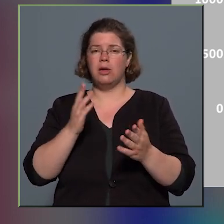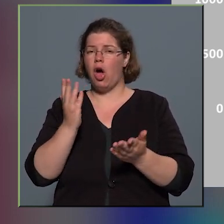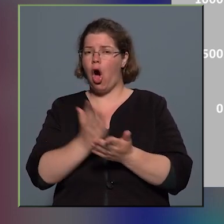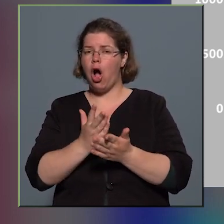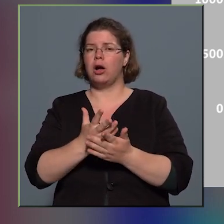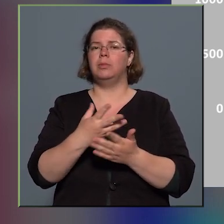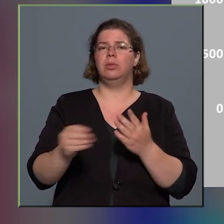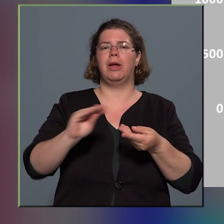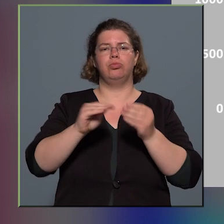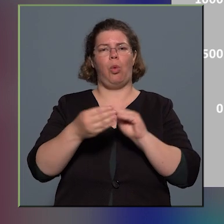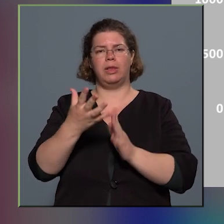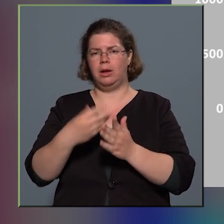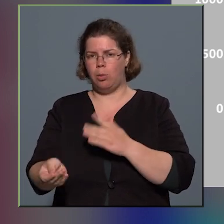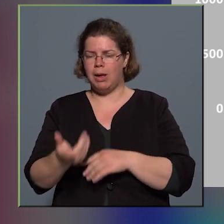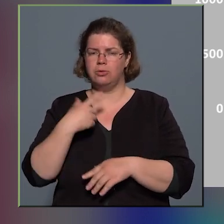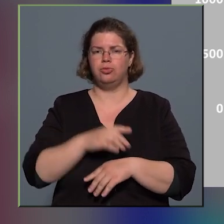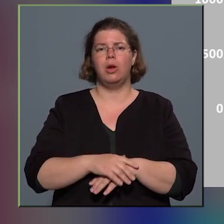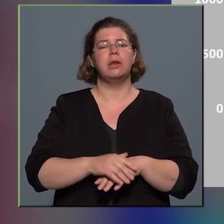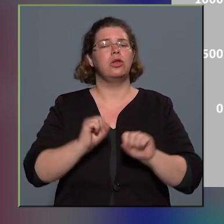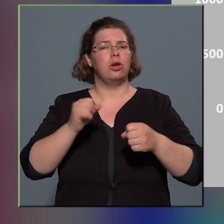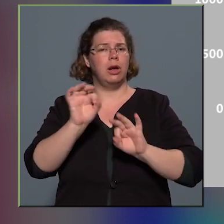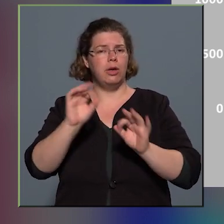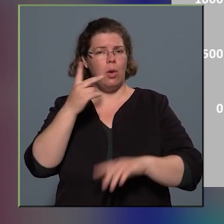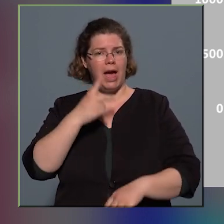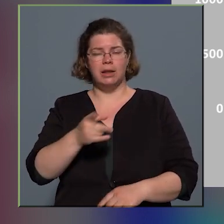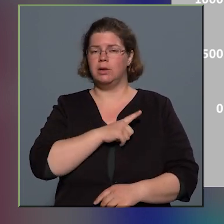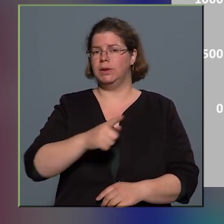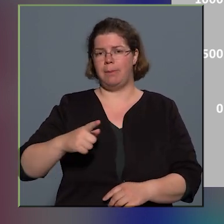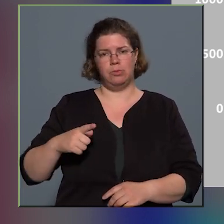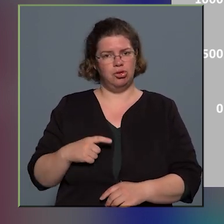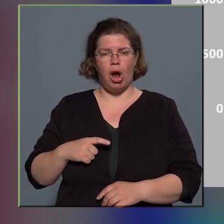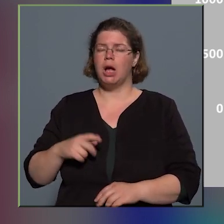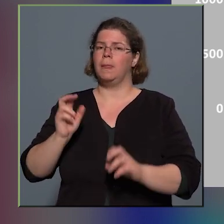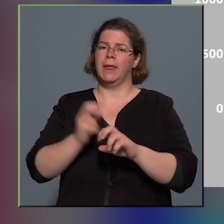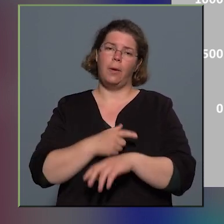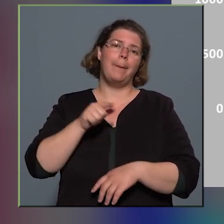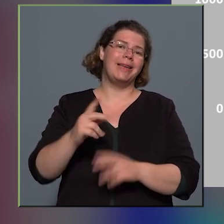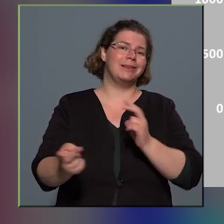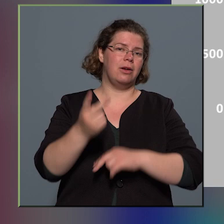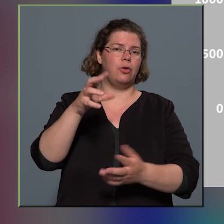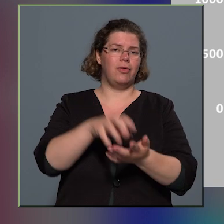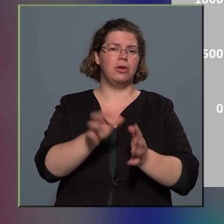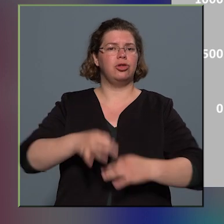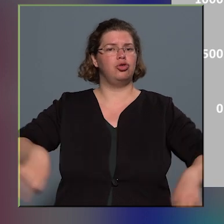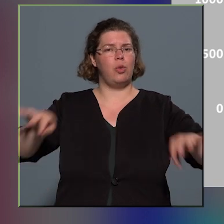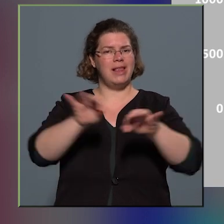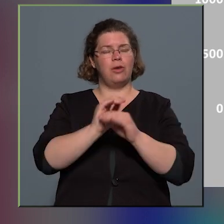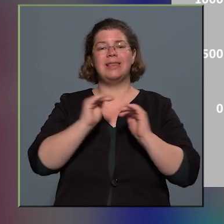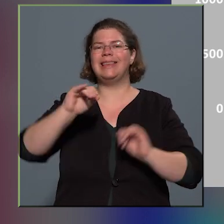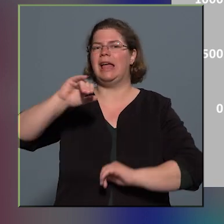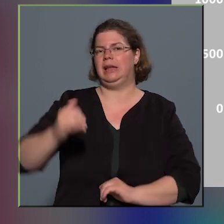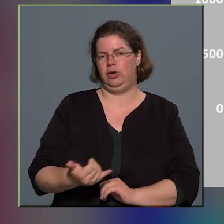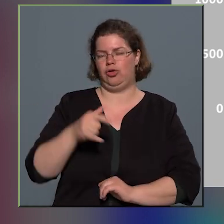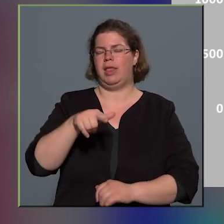illetve bolti lopás. Gyakorlatilag ez jól láthatóan nem csak kőbányai, hanem fővárosi és országos szinten ezeknek a